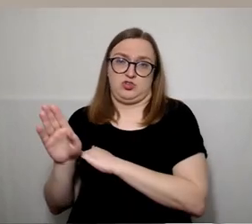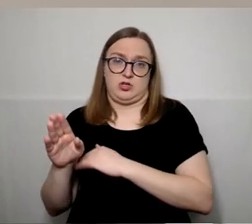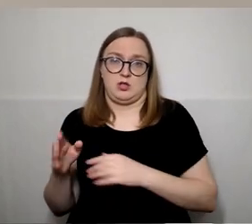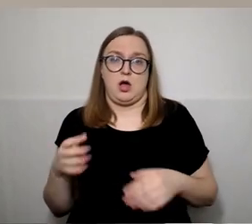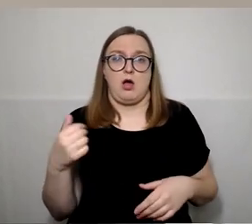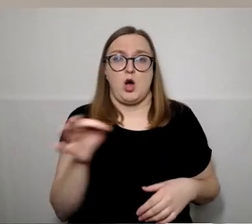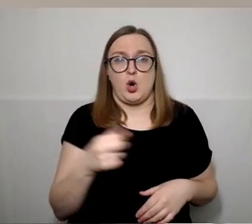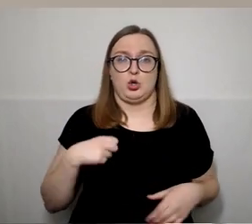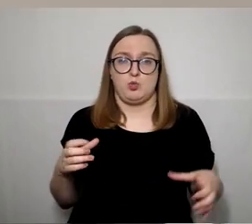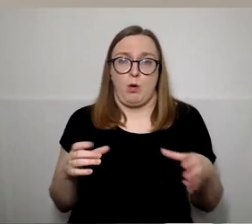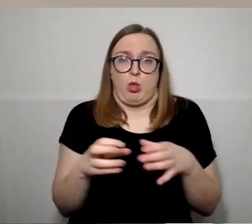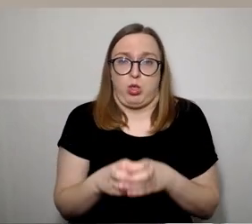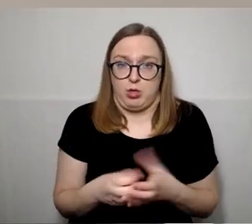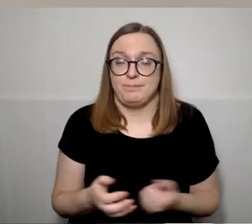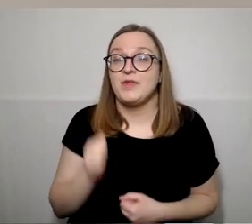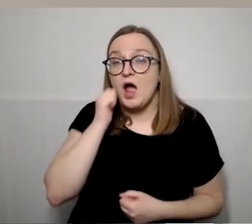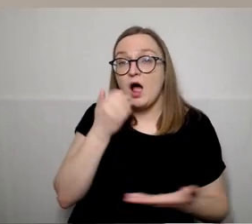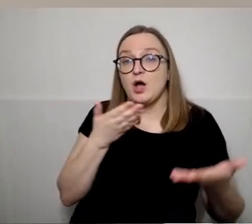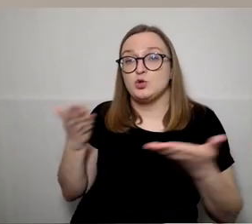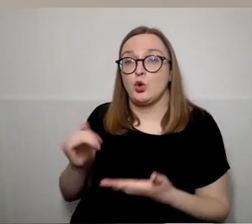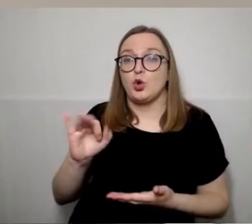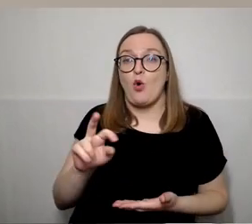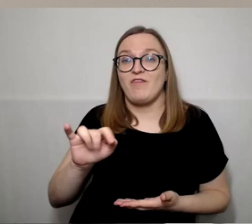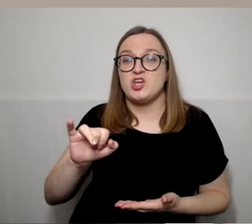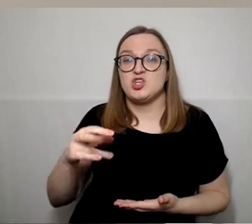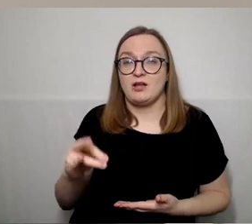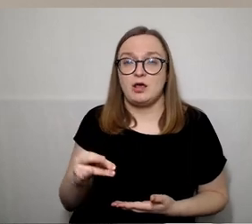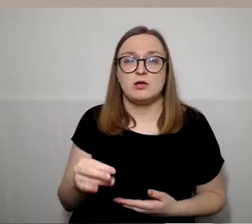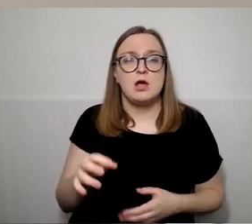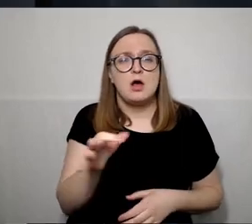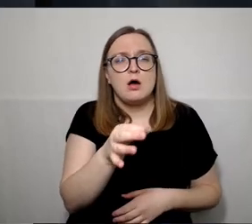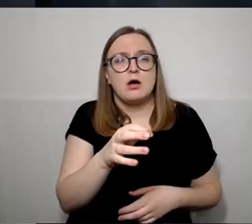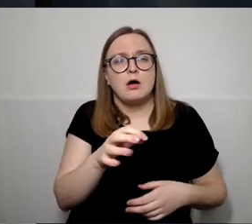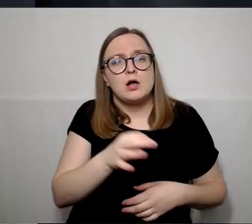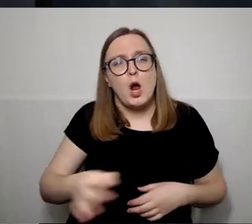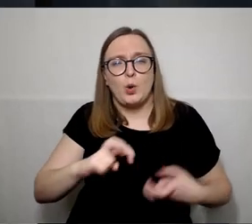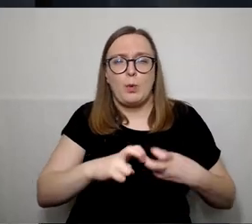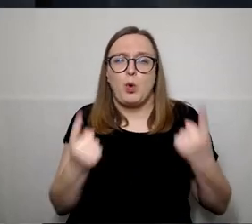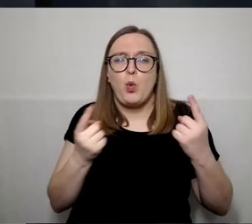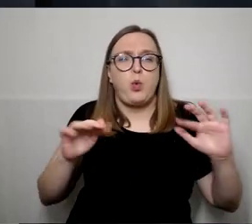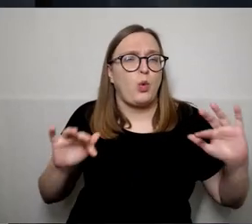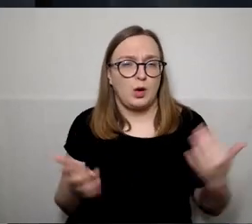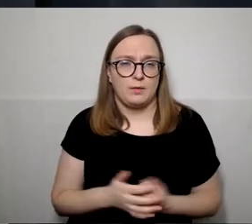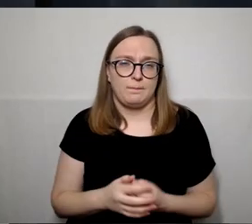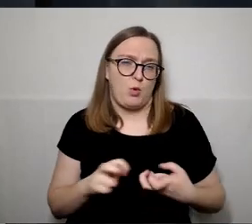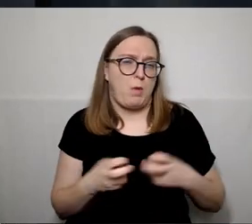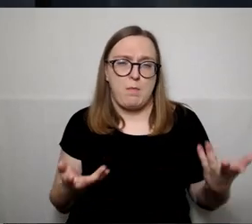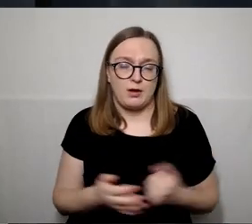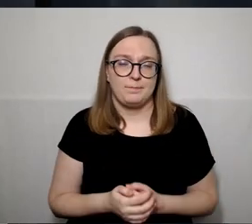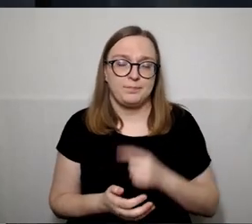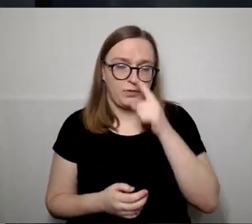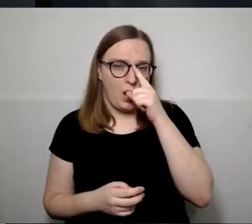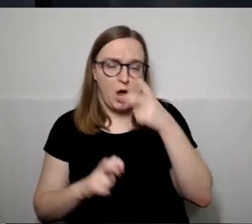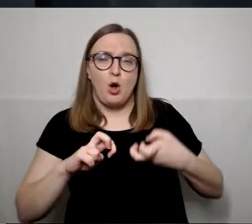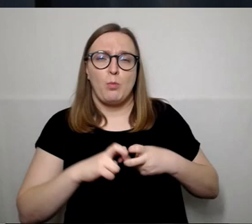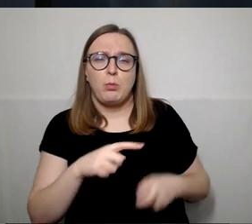Ačiū. Pane Jovo, šiandien kas yra didžiausių skauduliai rajonų? Daug mes turim tų skaudulių ir galim vardinti